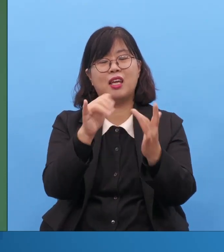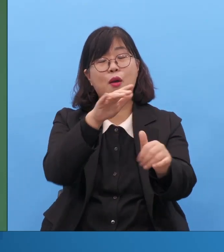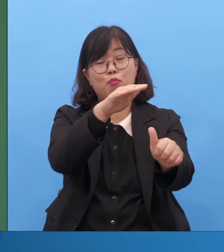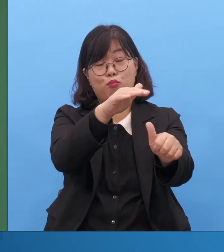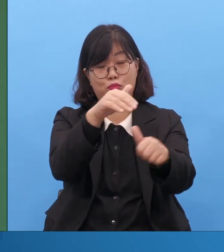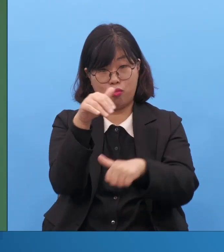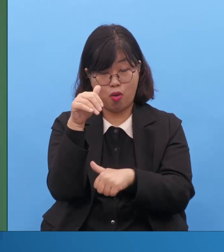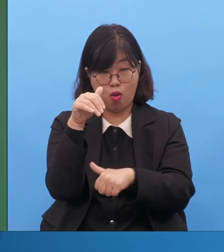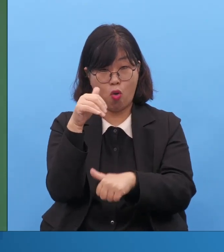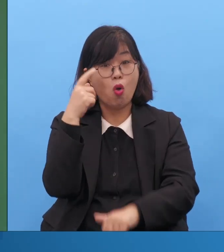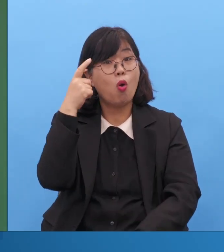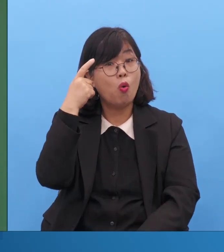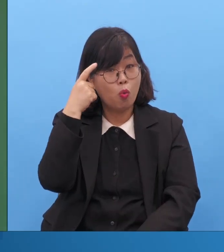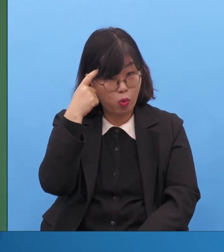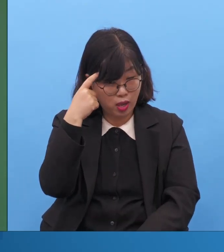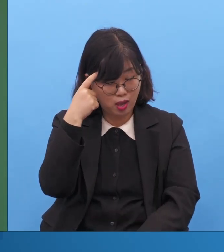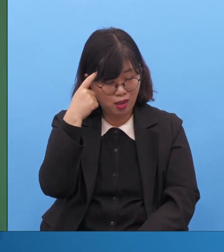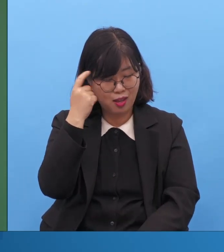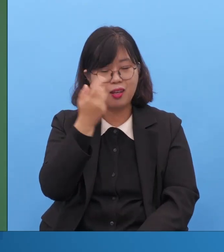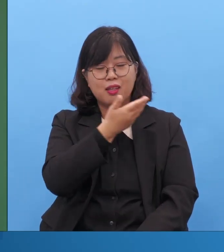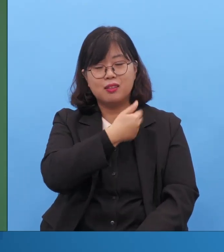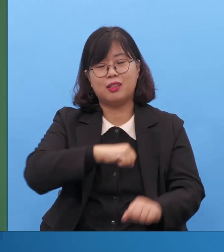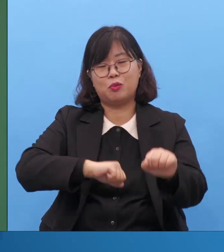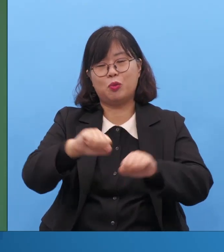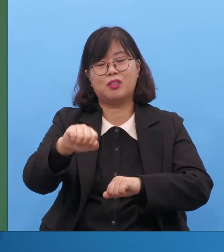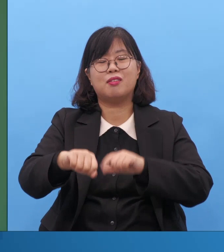사람들은 익을 할 수 있는 사람들이었습니다